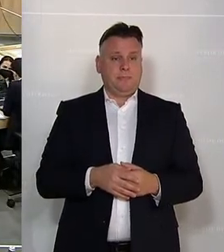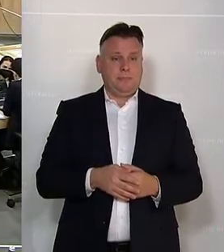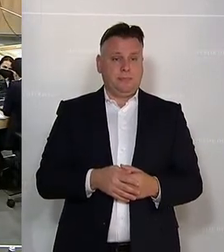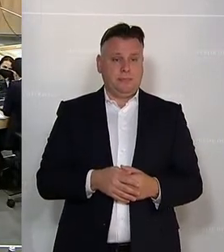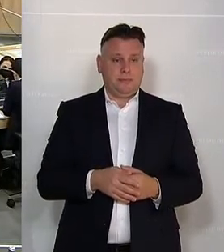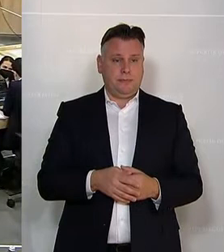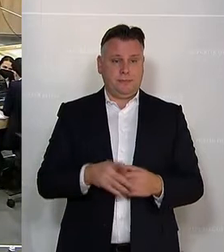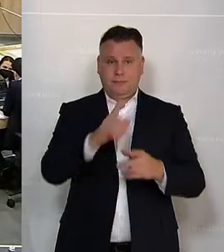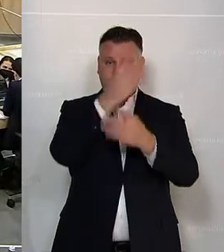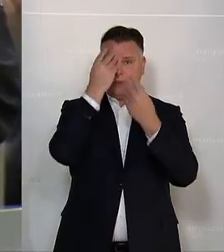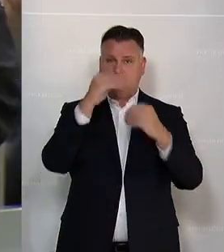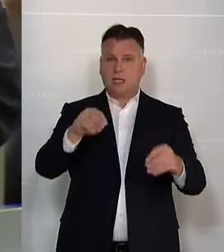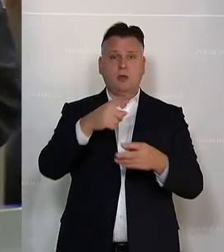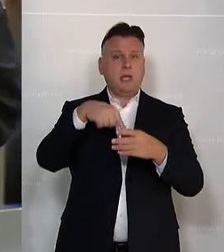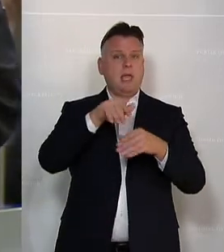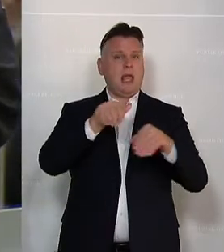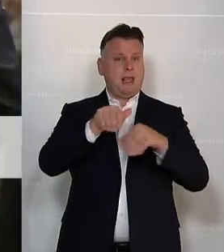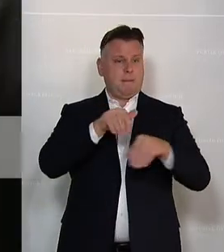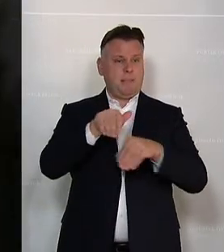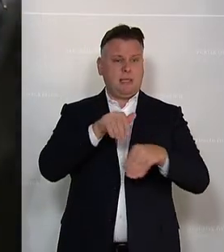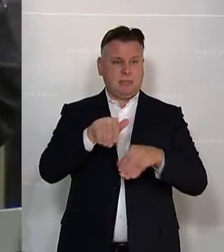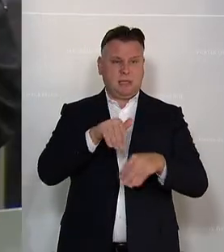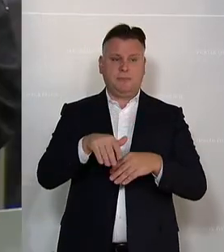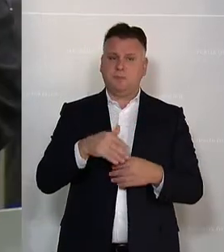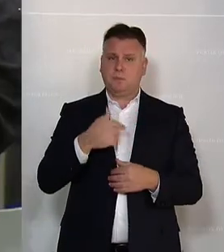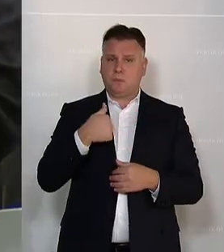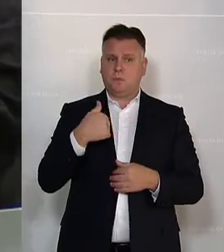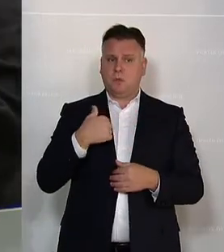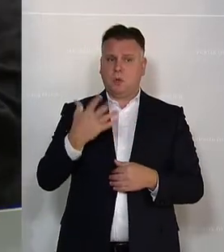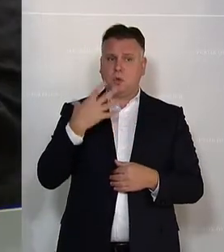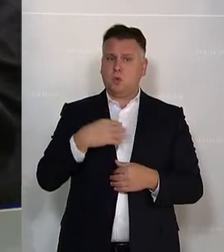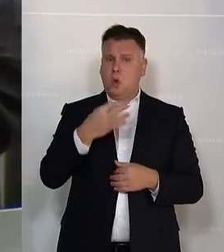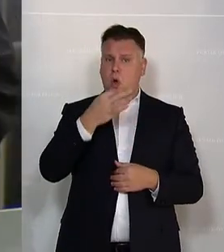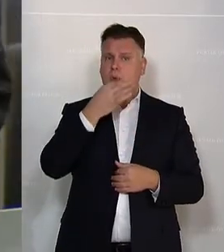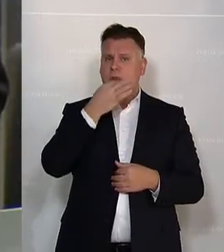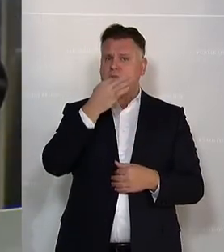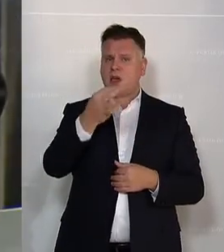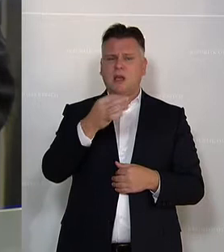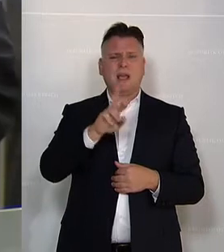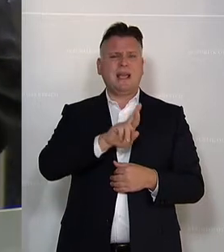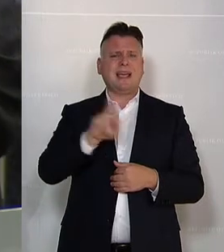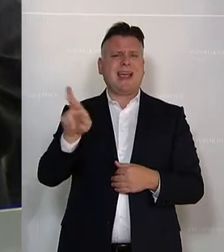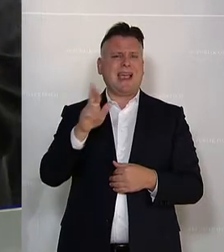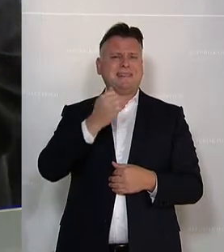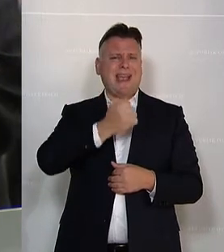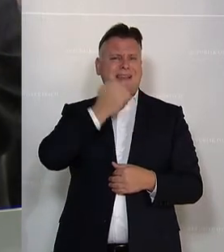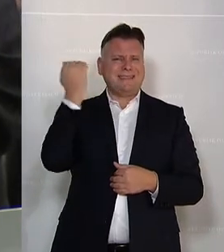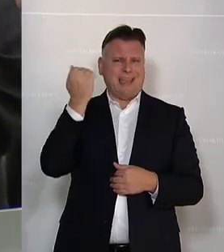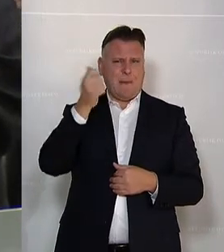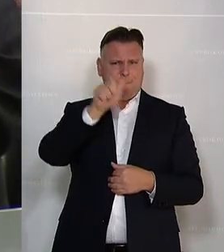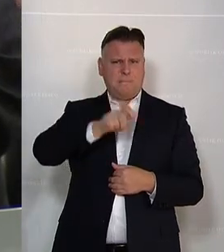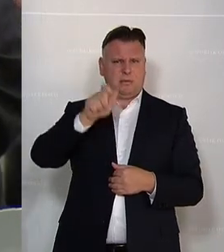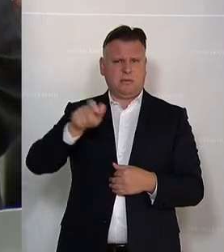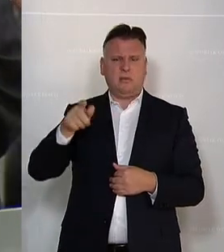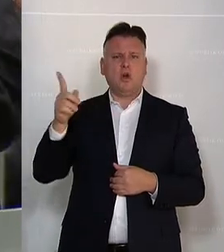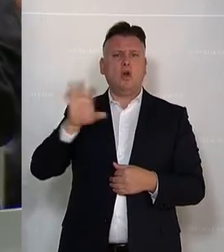Sehr geehrter Herr Innenminister, meine Frage ist noch einmal zu Rechtsextremismus, auch anschließend an die Kollegin